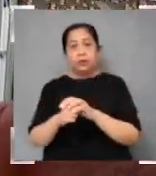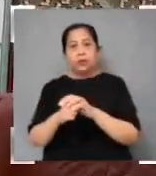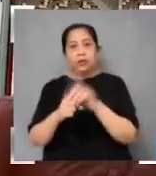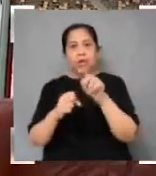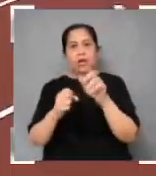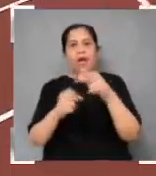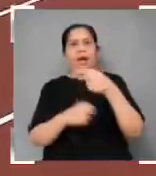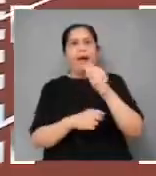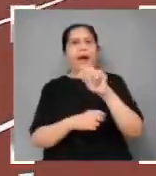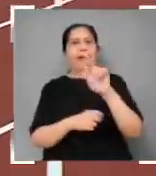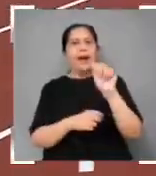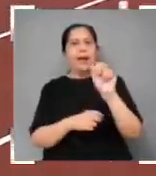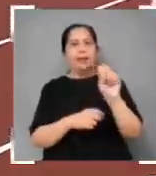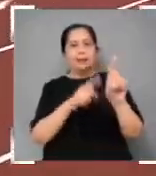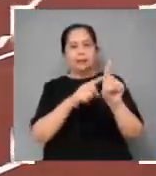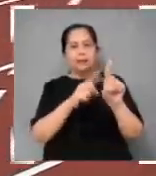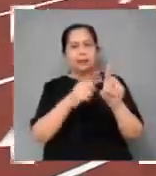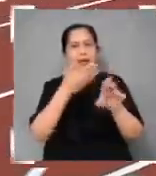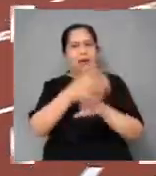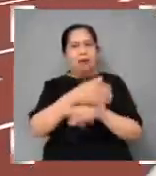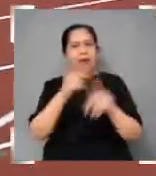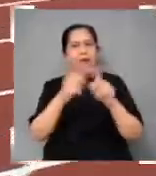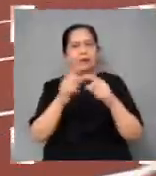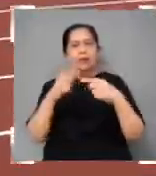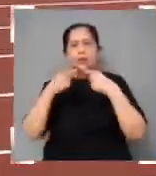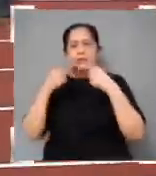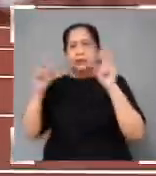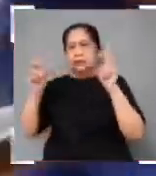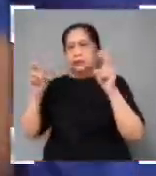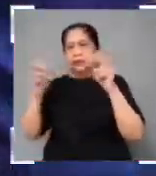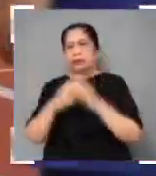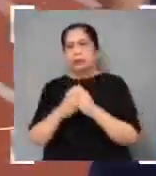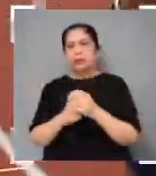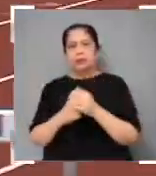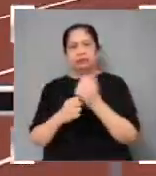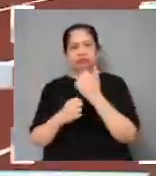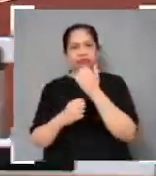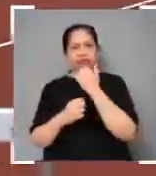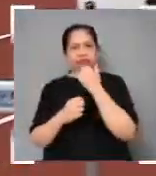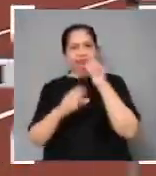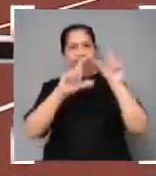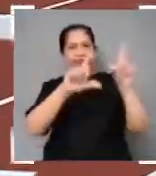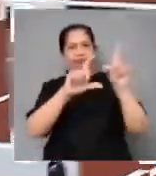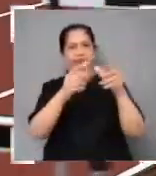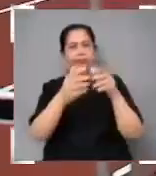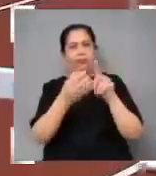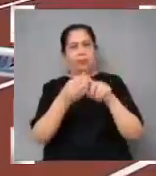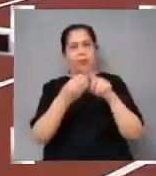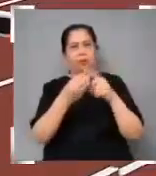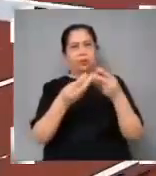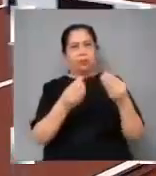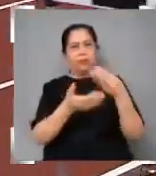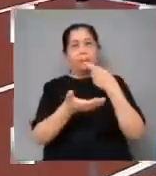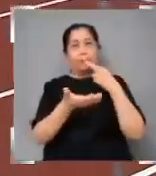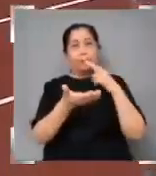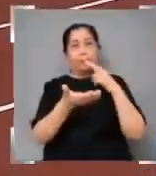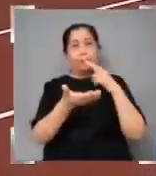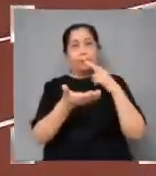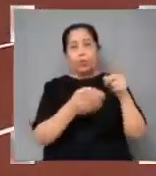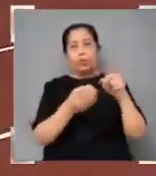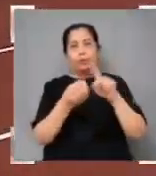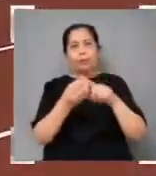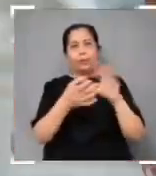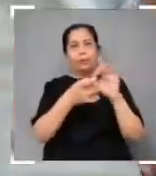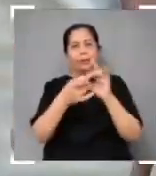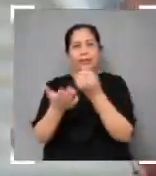Obiena matapos itong maglabas ng anilay malisyosong mga akusasyon tungkol sa liquidation report ni Obiena kagnay sa sweldo ng kanyang